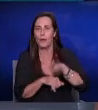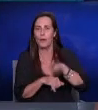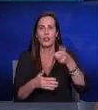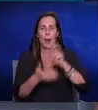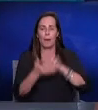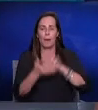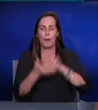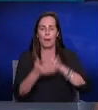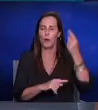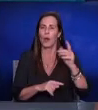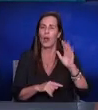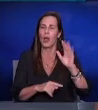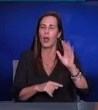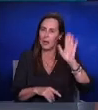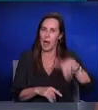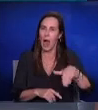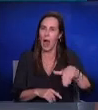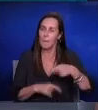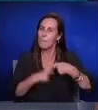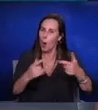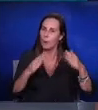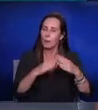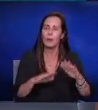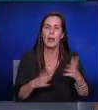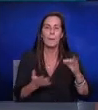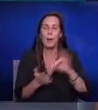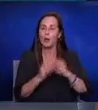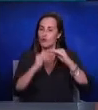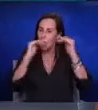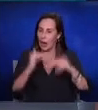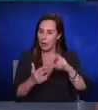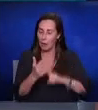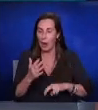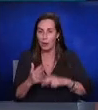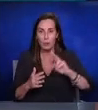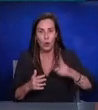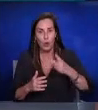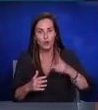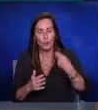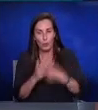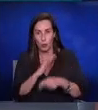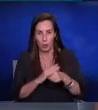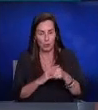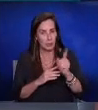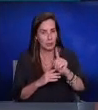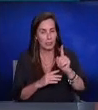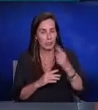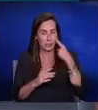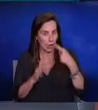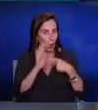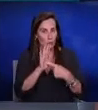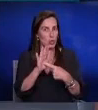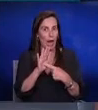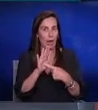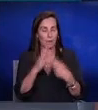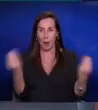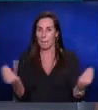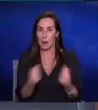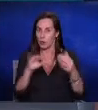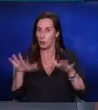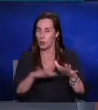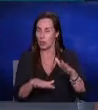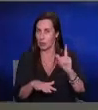הם הולכים ומוכרים איך ברגע שהוא ירד הם רצו לקנות שוב הגרפים האלה לא משוקפים מבחינתך משהו שהממשלה אמורה לשאוף אליו